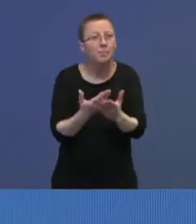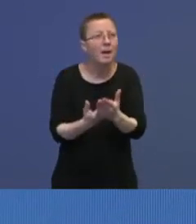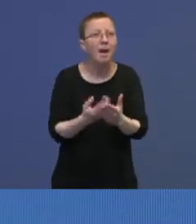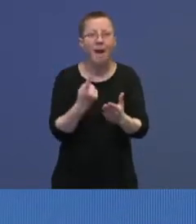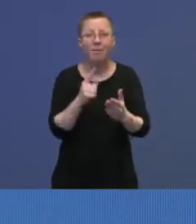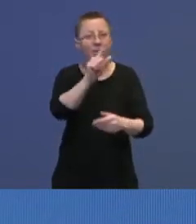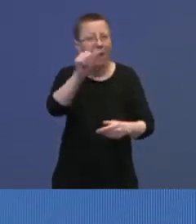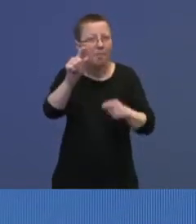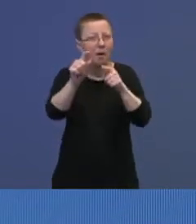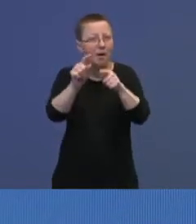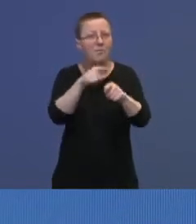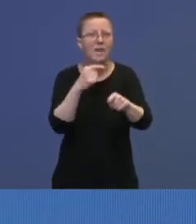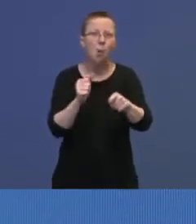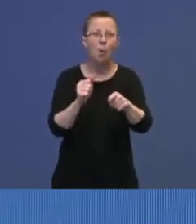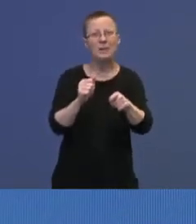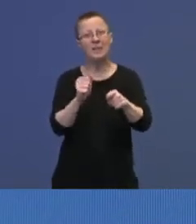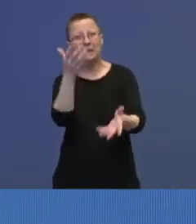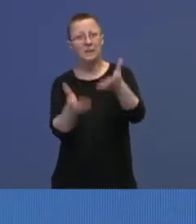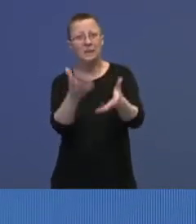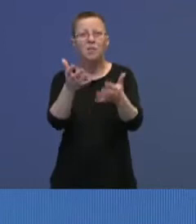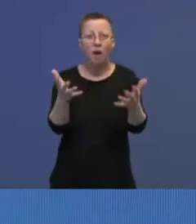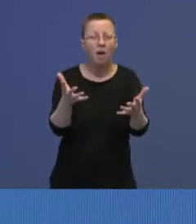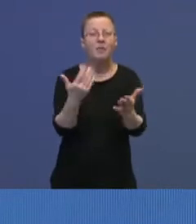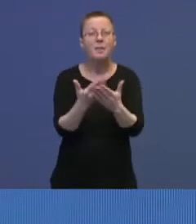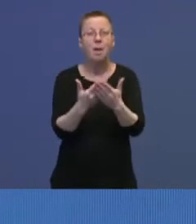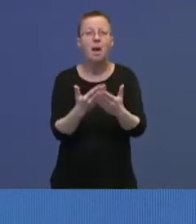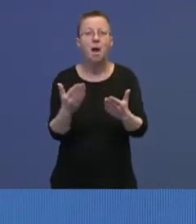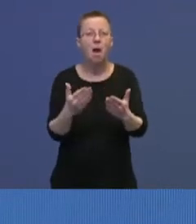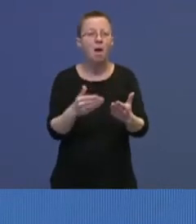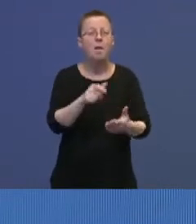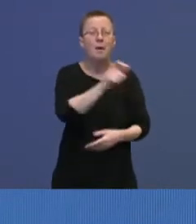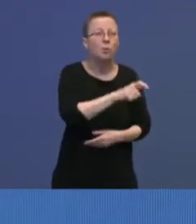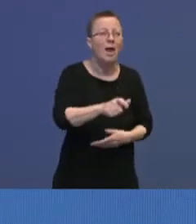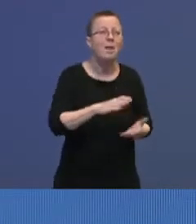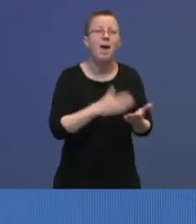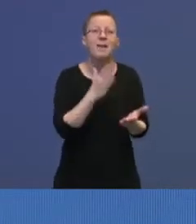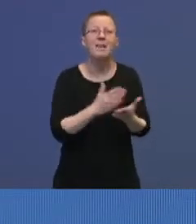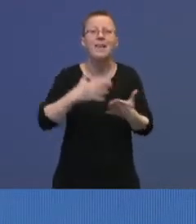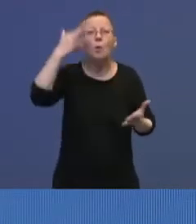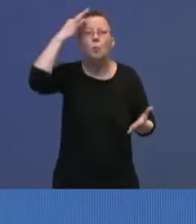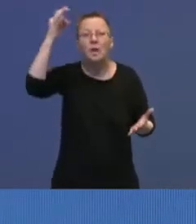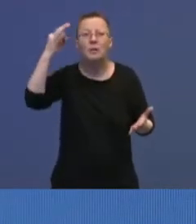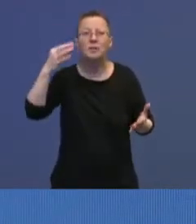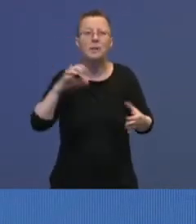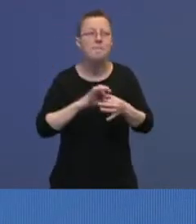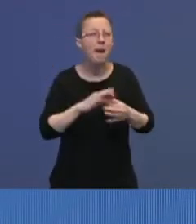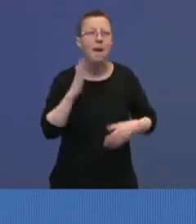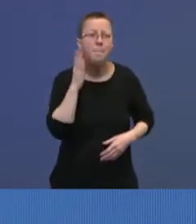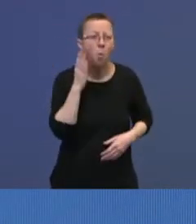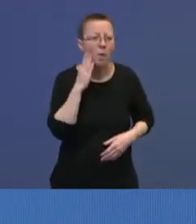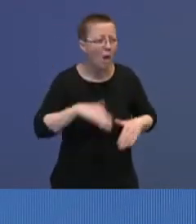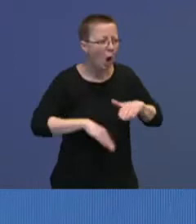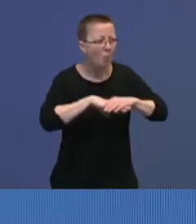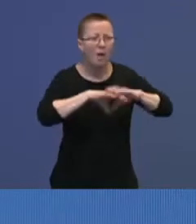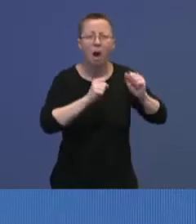område hvor vi må kunne se med nye øyne er om personell med rett kompetanse, boliger som tilfredsstiller